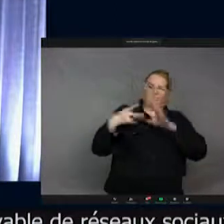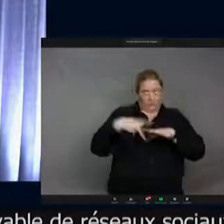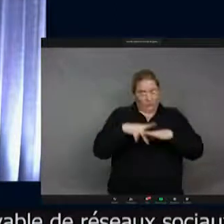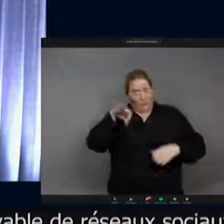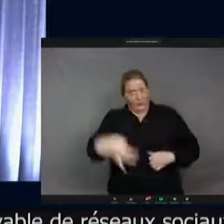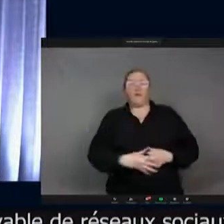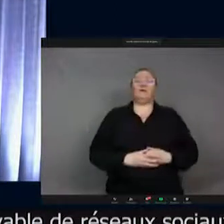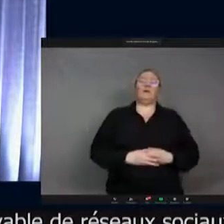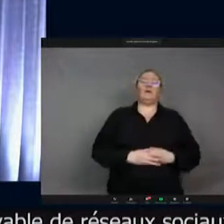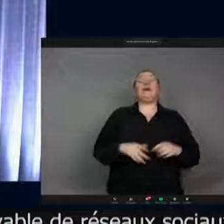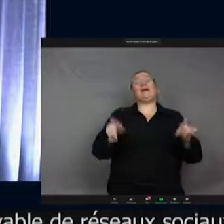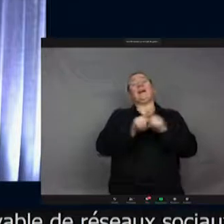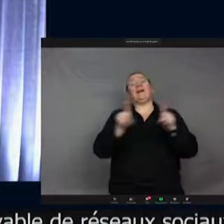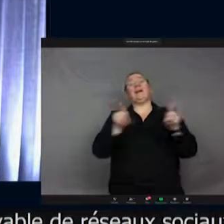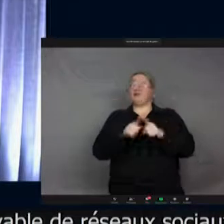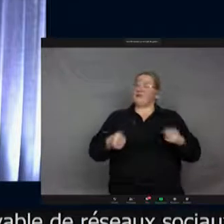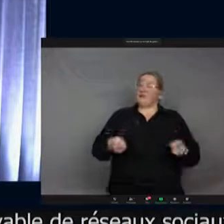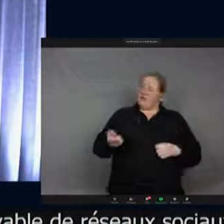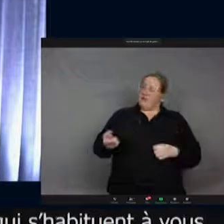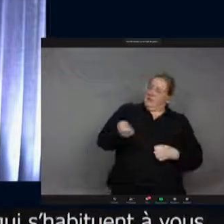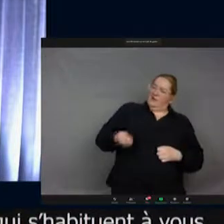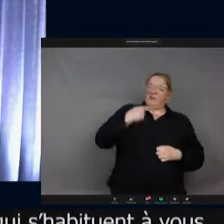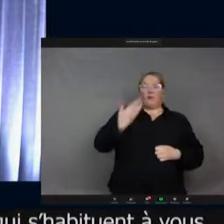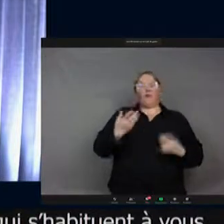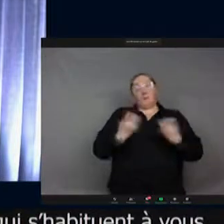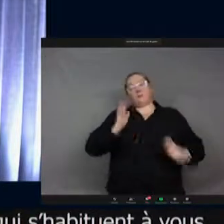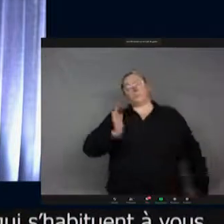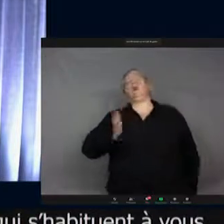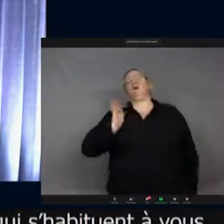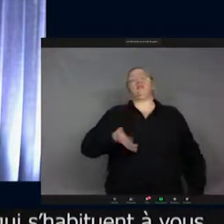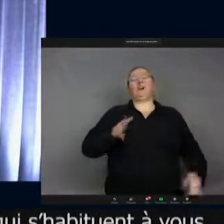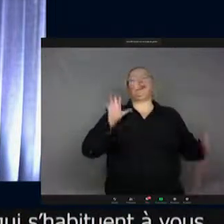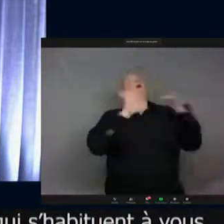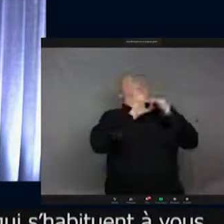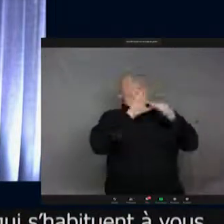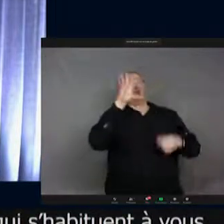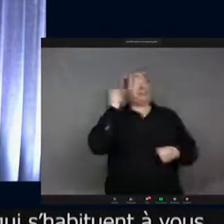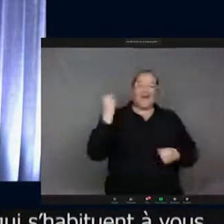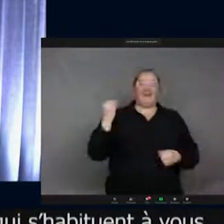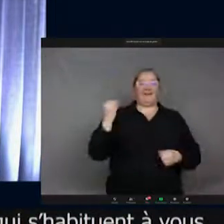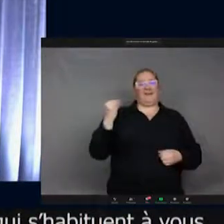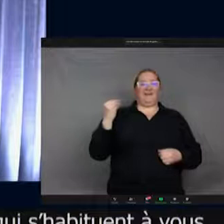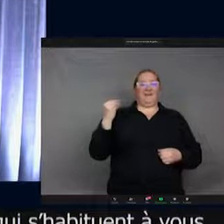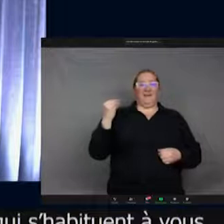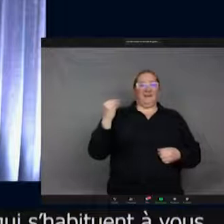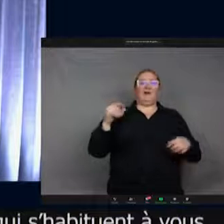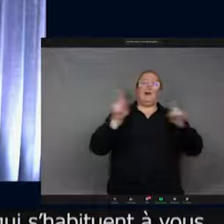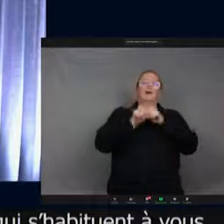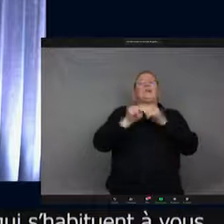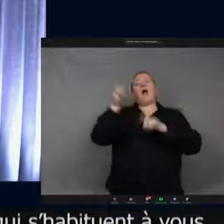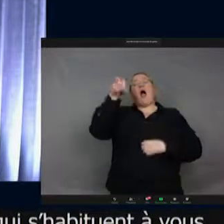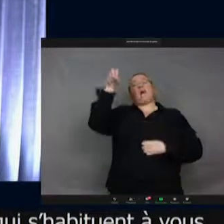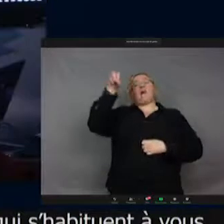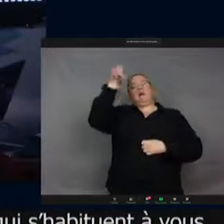derrière le mot domestiqué. Voilà, le chien, il est ultra domestiqué et puis vous avez l'abeille domestique qui est un peu domestiqué. Parfois, le mot